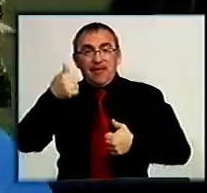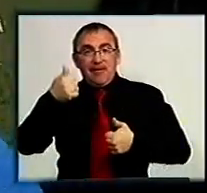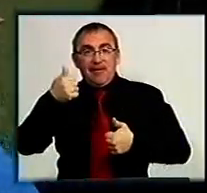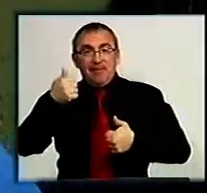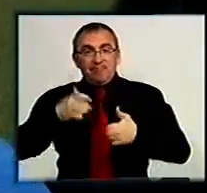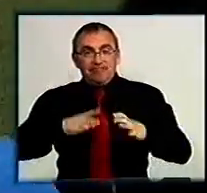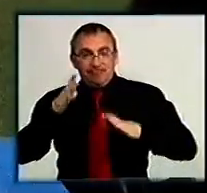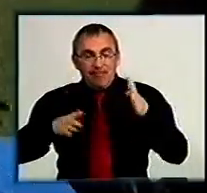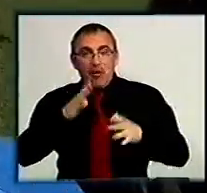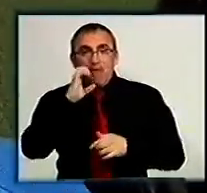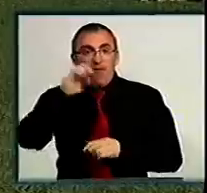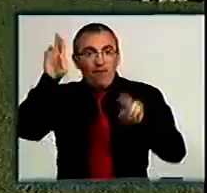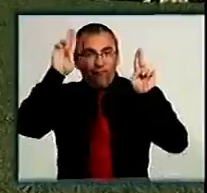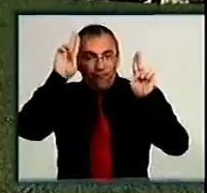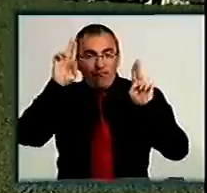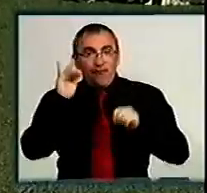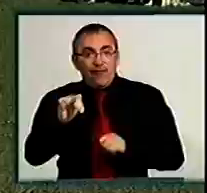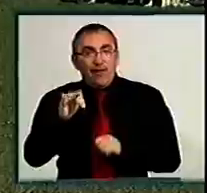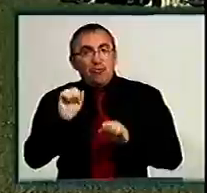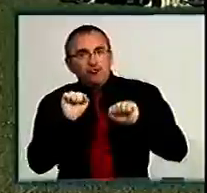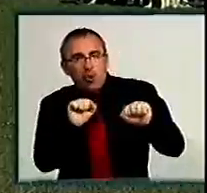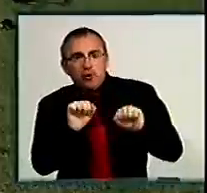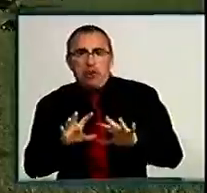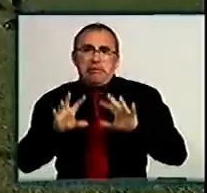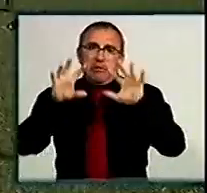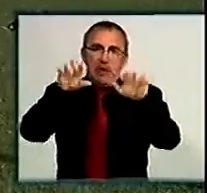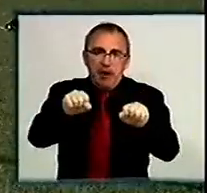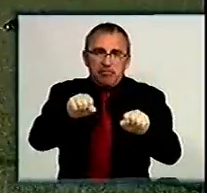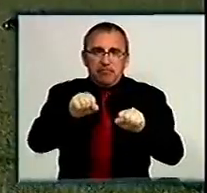німецькі вівчарки. Показували, як вміють захищати та нападати.